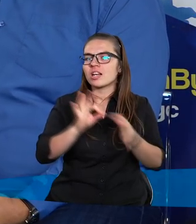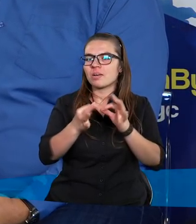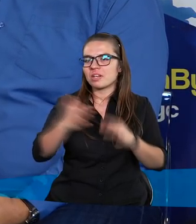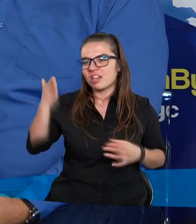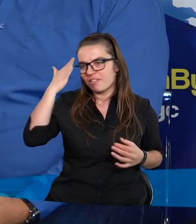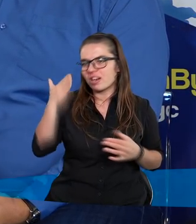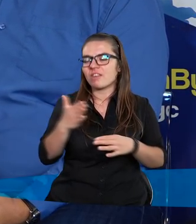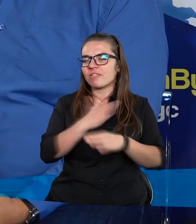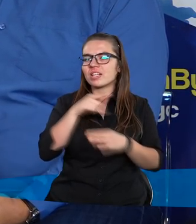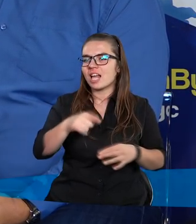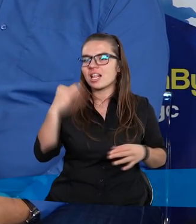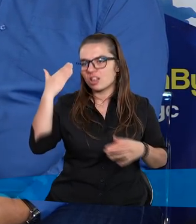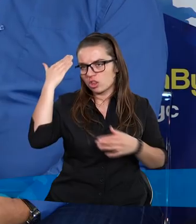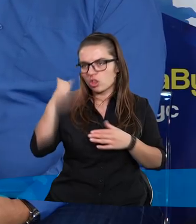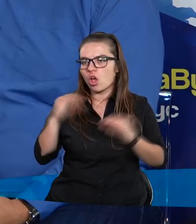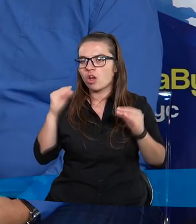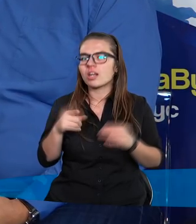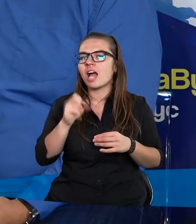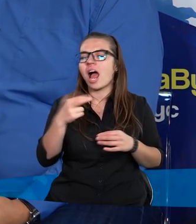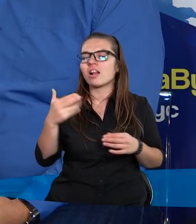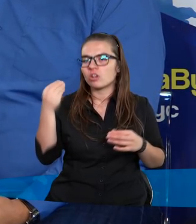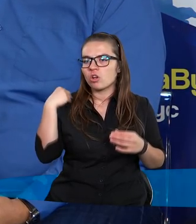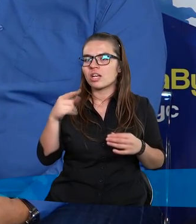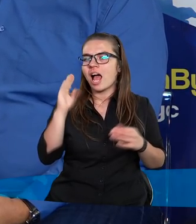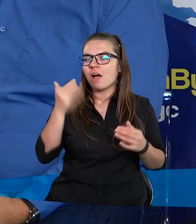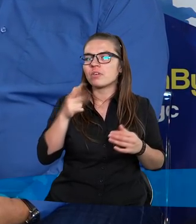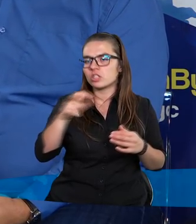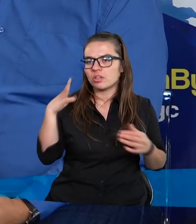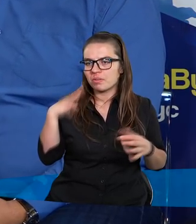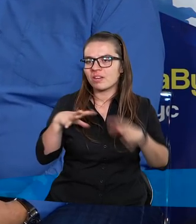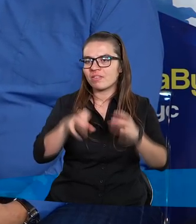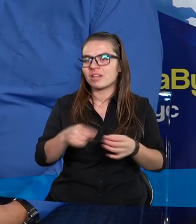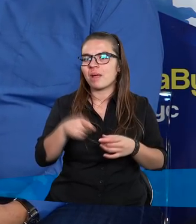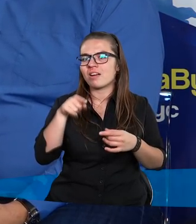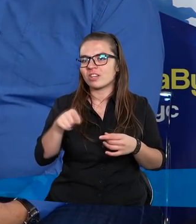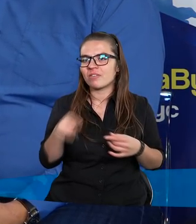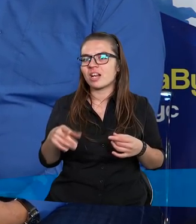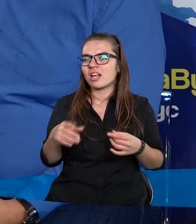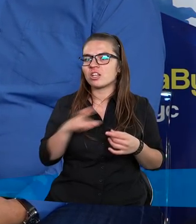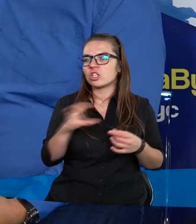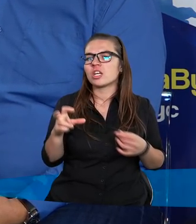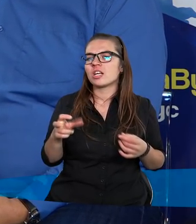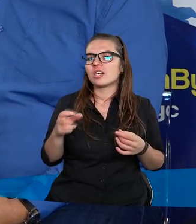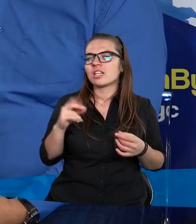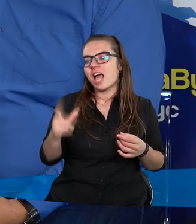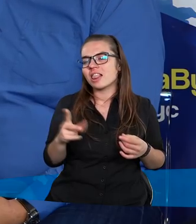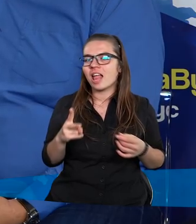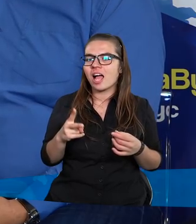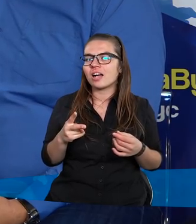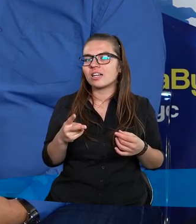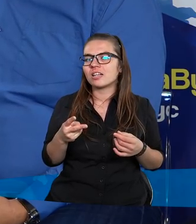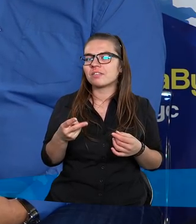gdybyście wiedzieli tej nocy, kiedy Aluś został poczęty, czy wstrzymalibyście się wtedy? Czy jednak